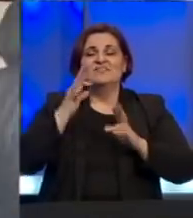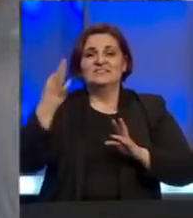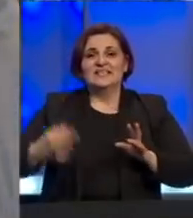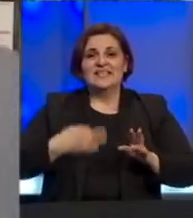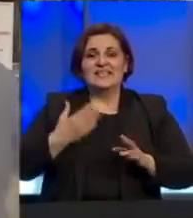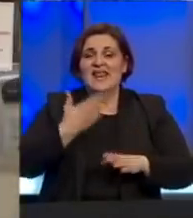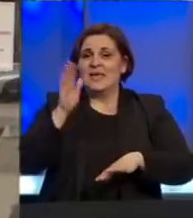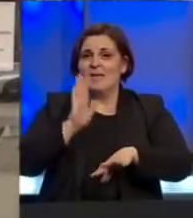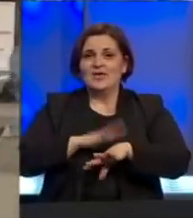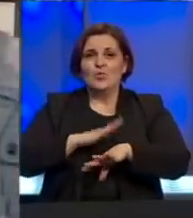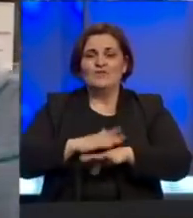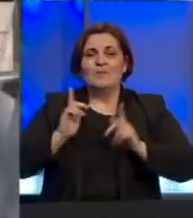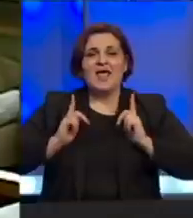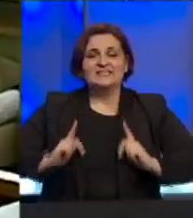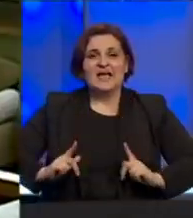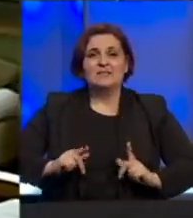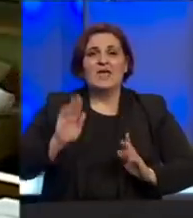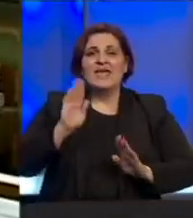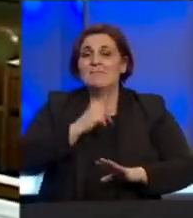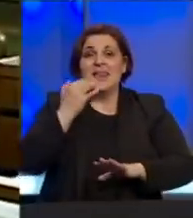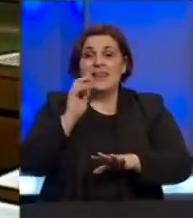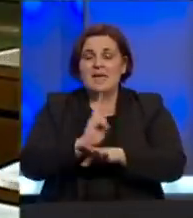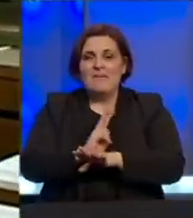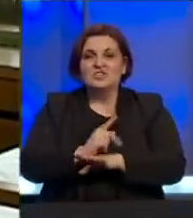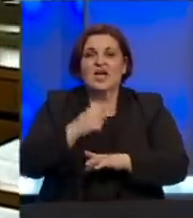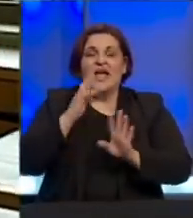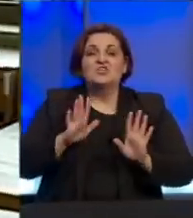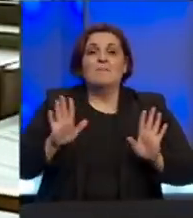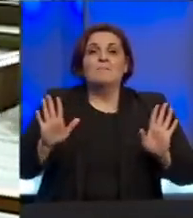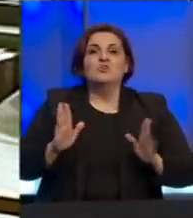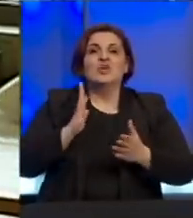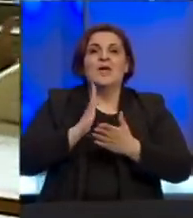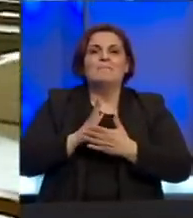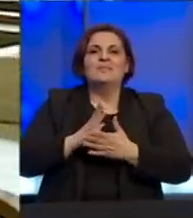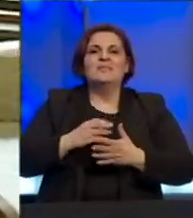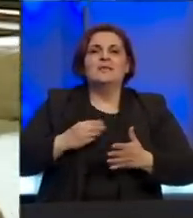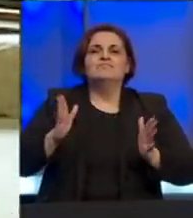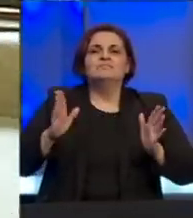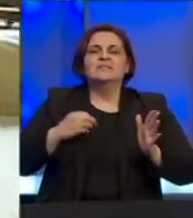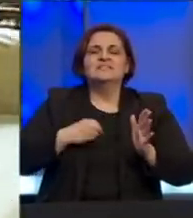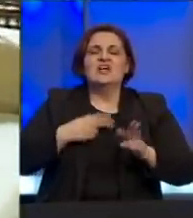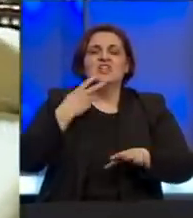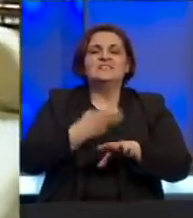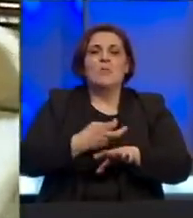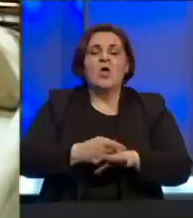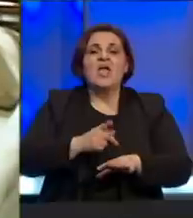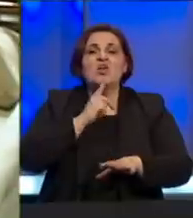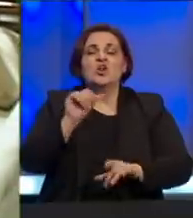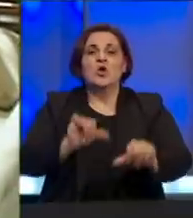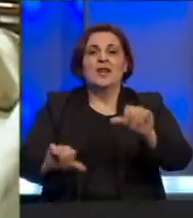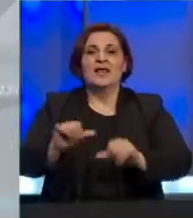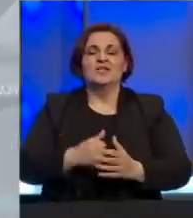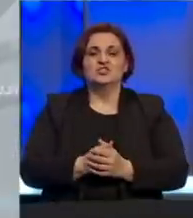zdravlja nemaju vremena za predah, jer i najmanjane pažnja, kako objašnjavaju, može biti fatalna za oboljele i one koji ih liječe.